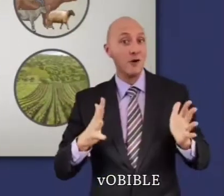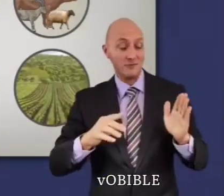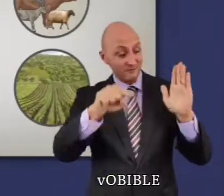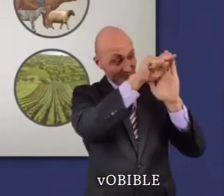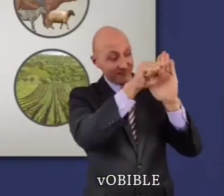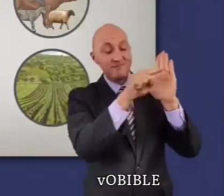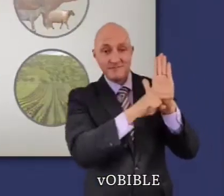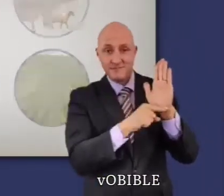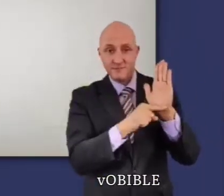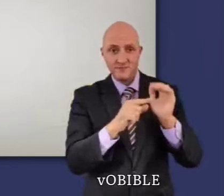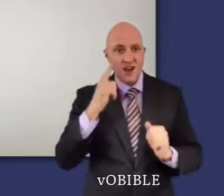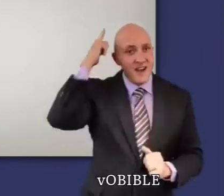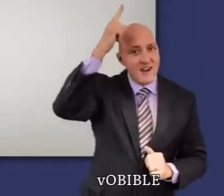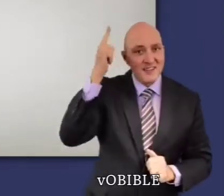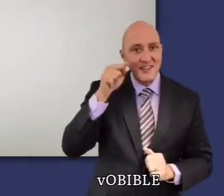sont vouées par un interdit.